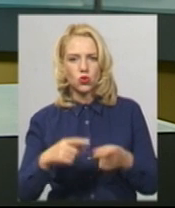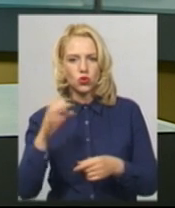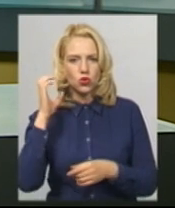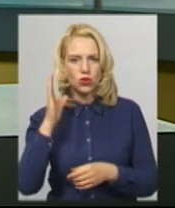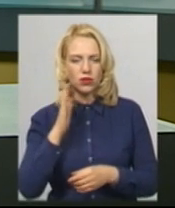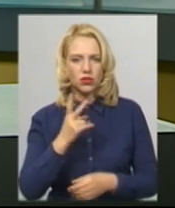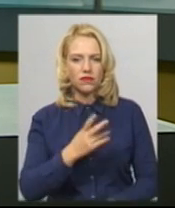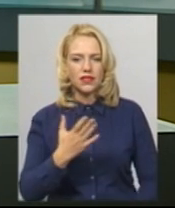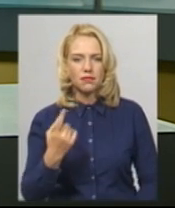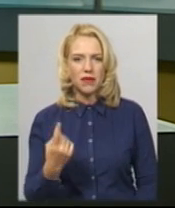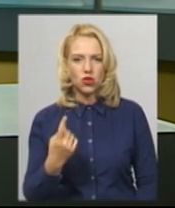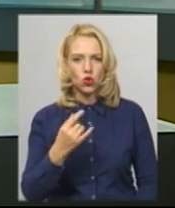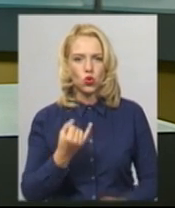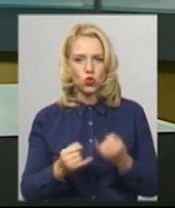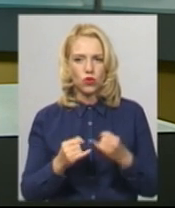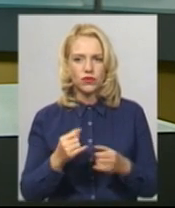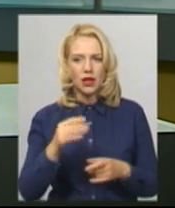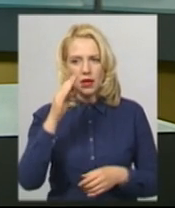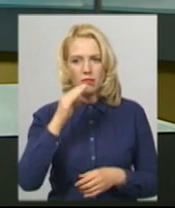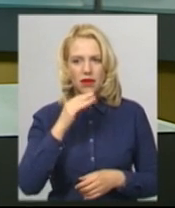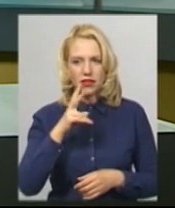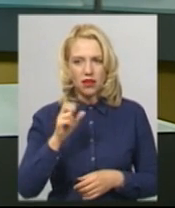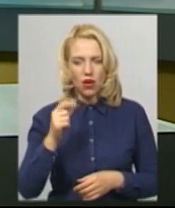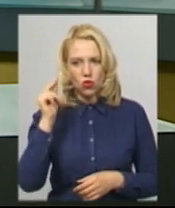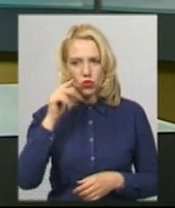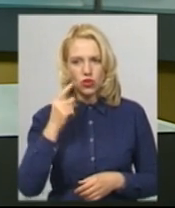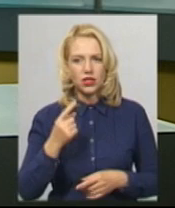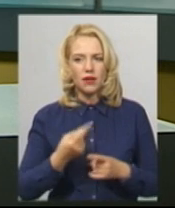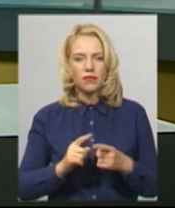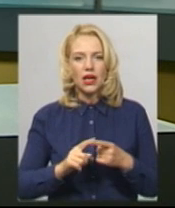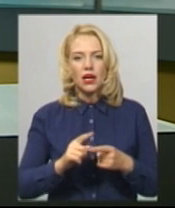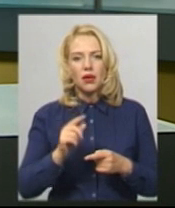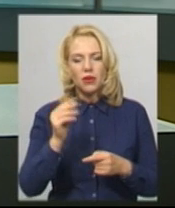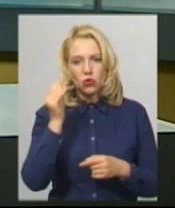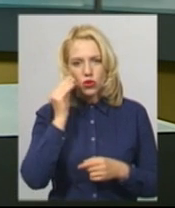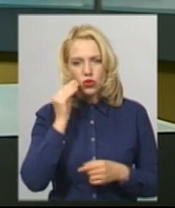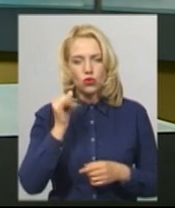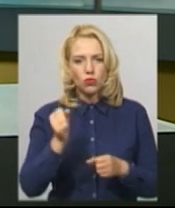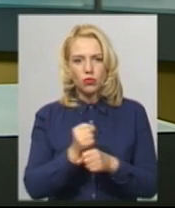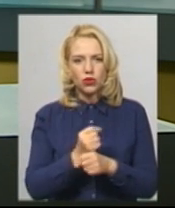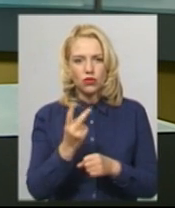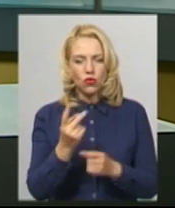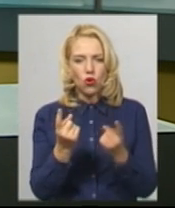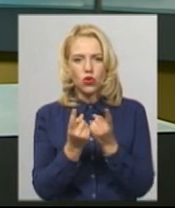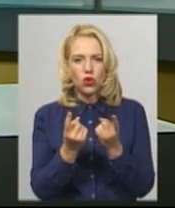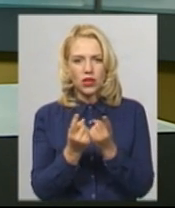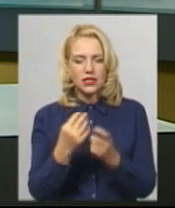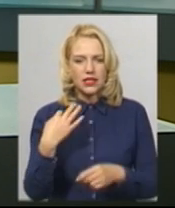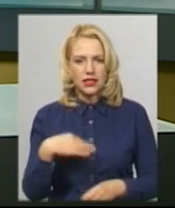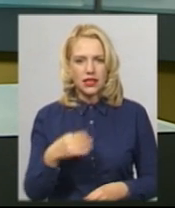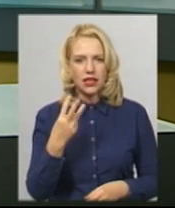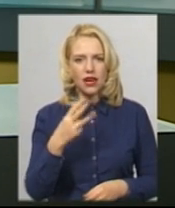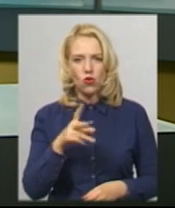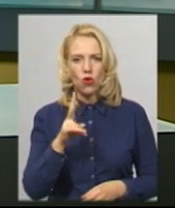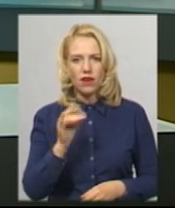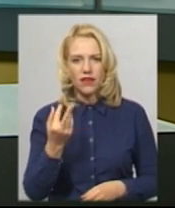жовтня. Нагадаю, батька-учня 11 класу підозрюють у побитті двох 17-річних однокласників сина. 3 квітня цього